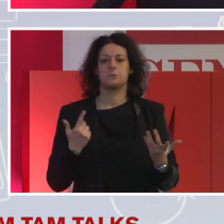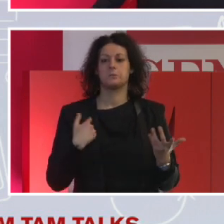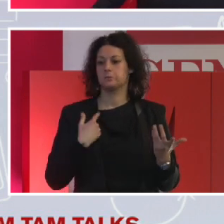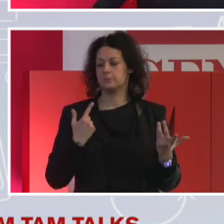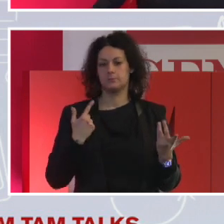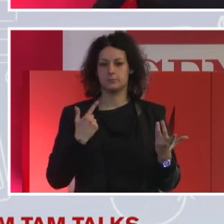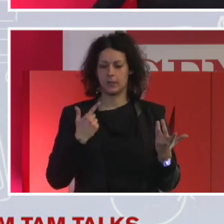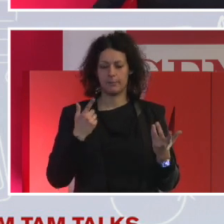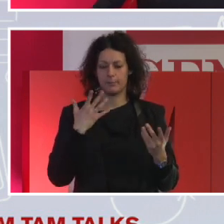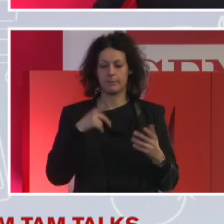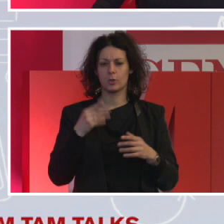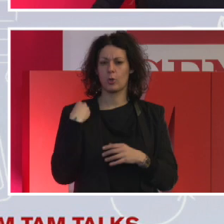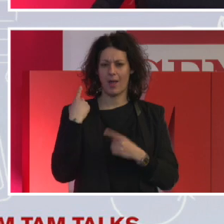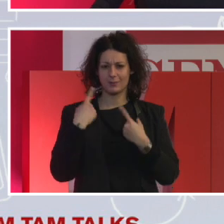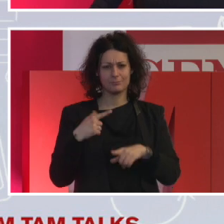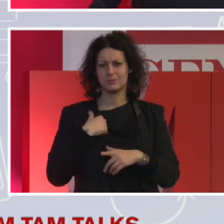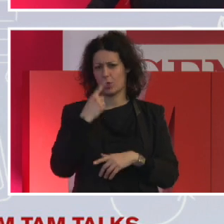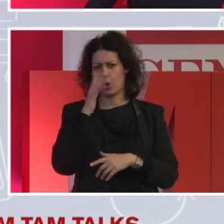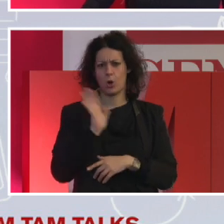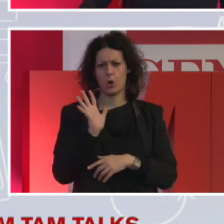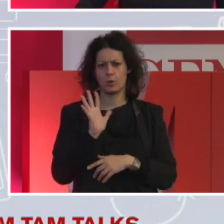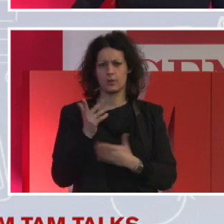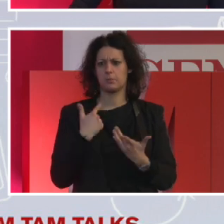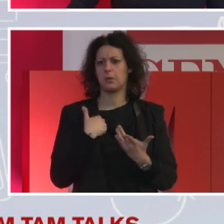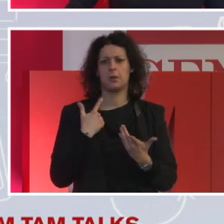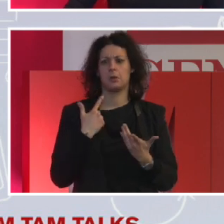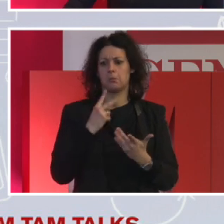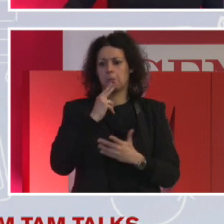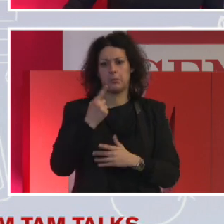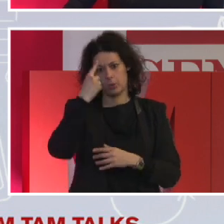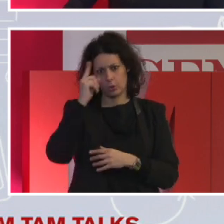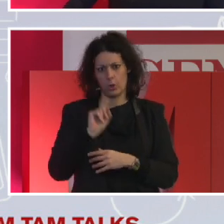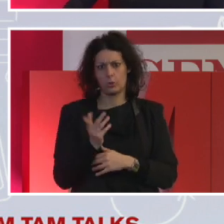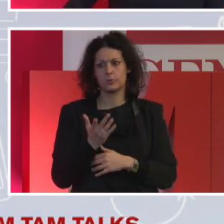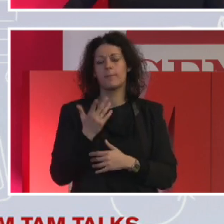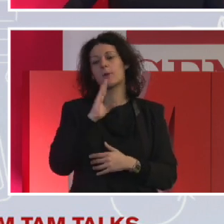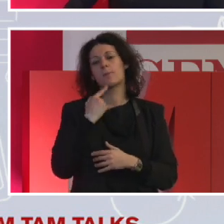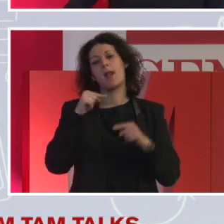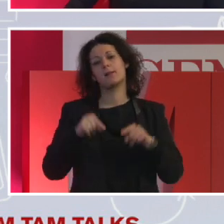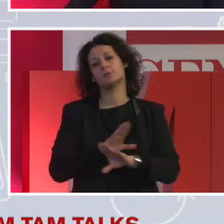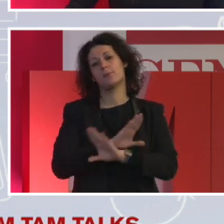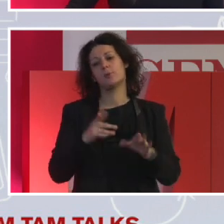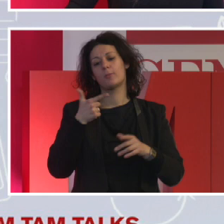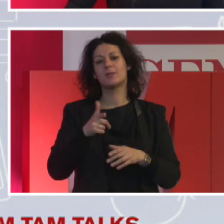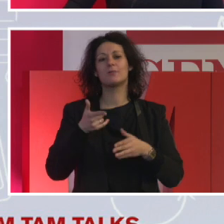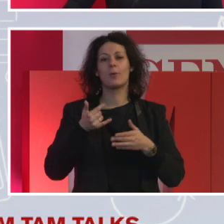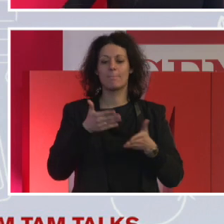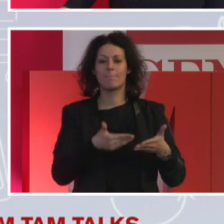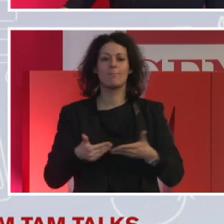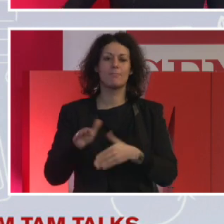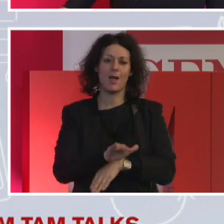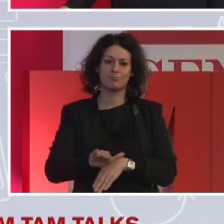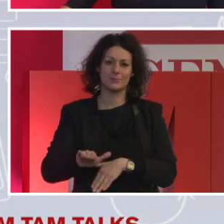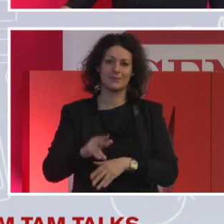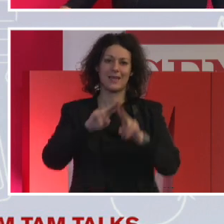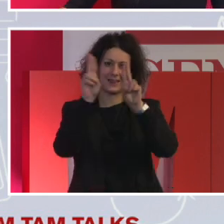domanda terribile. Non credo che si senta più fare, perché di bambini internazionali ce ne sono sempre, probabilmente loro si sentono internazionali,